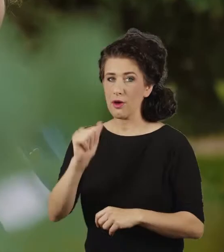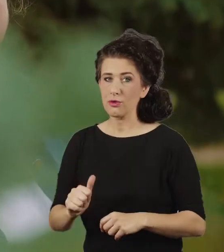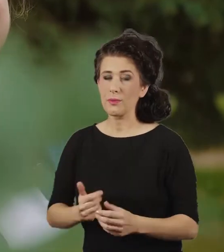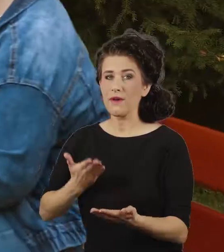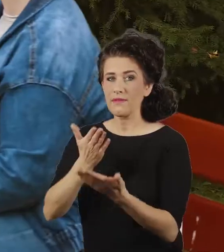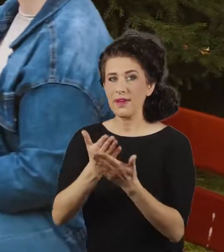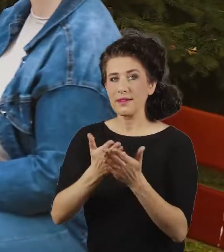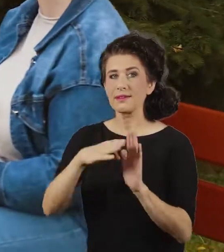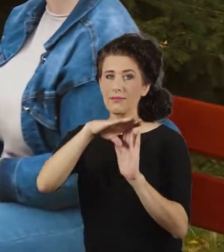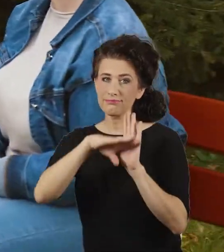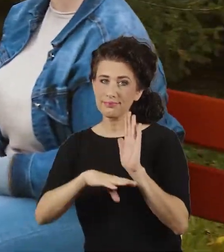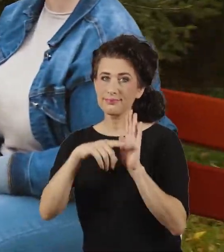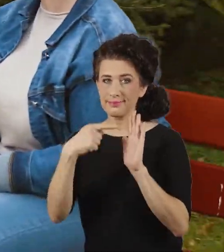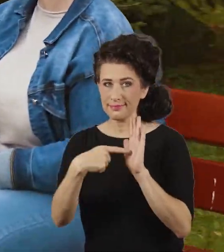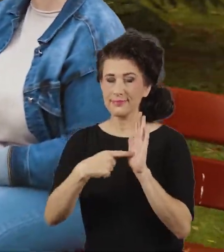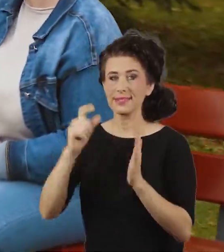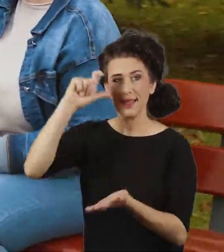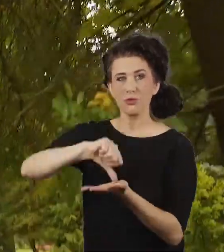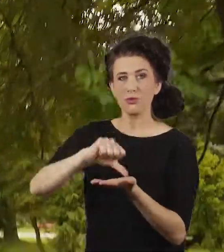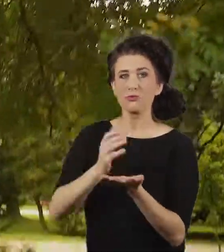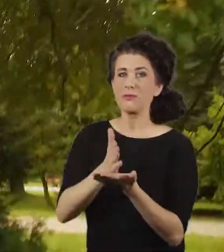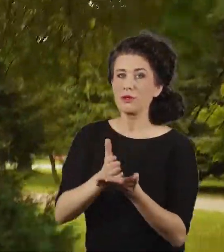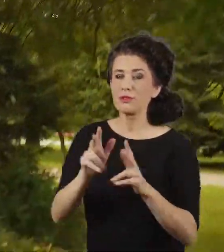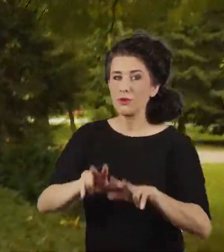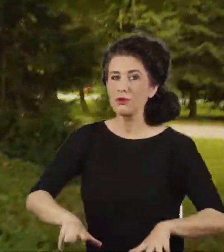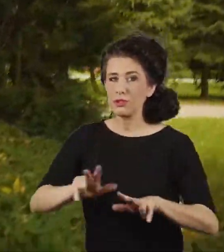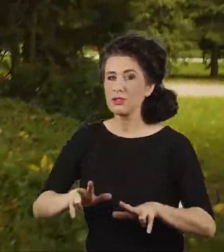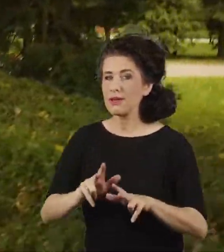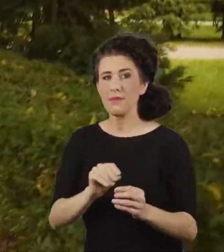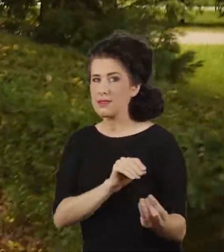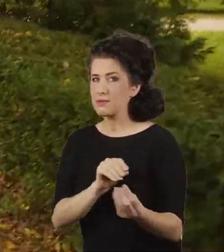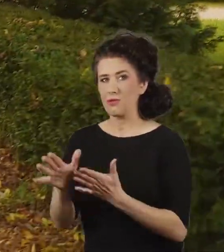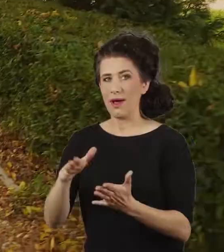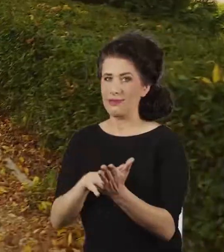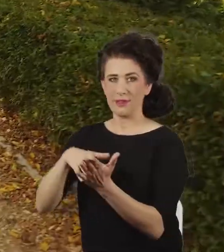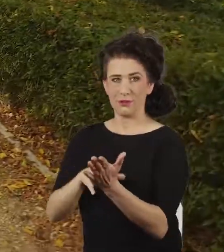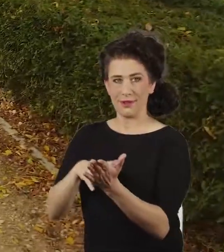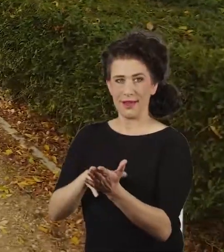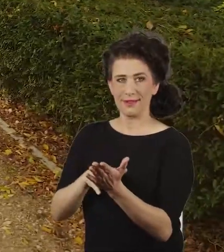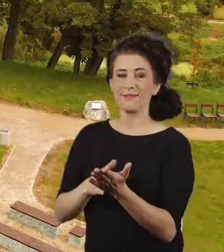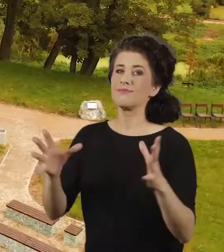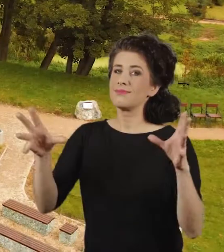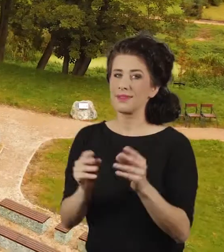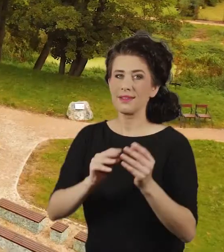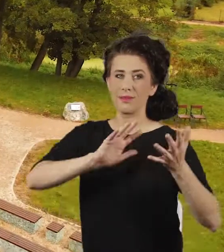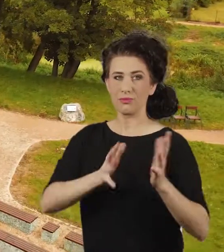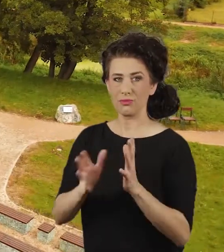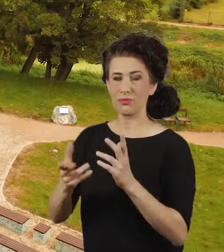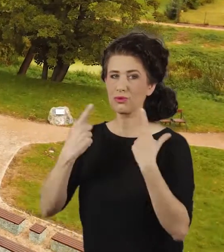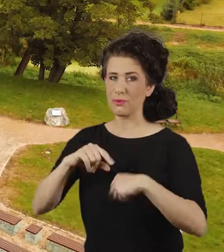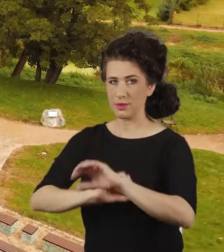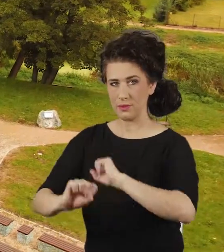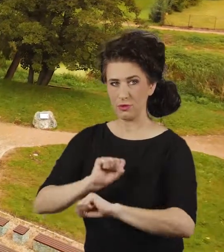Europejskim oferta Powiatowego Centrum Pomocy Rodzinie w Sieradzu jest całkowicie bezpłatna. Razem dbamy o osoby z